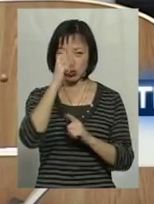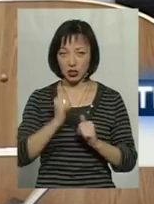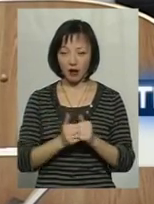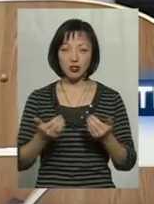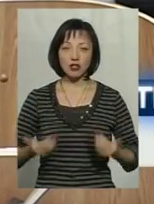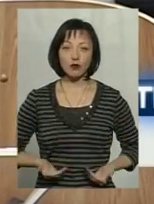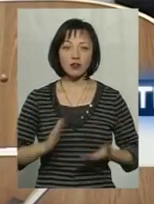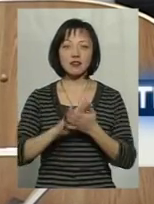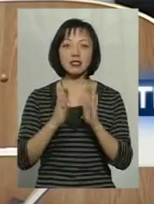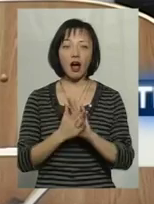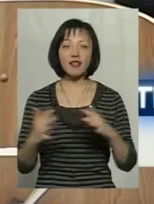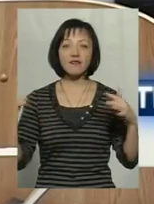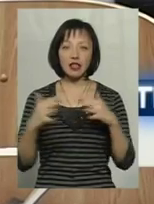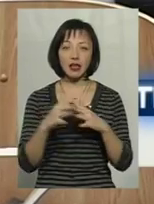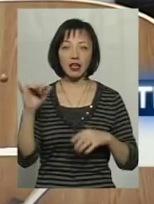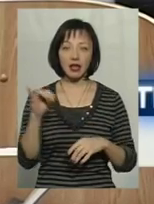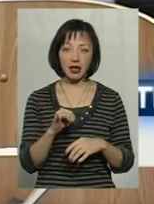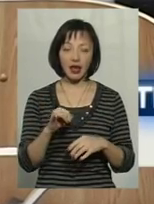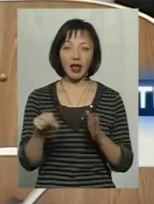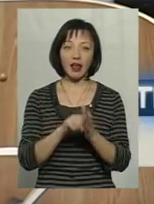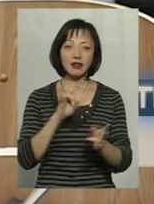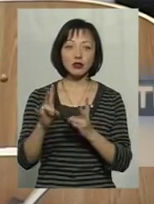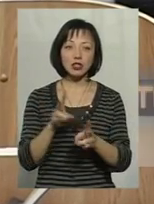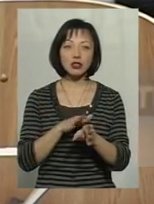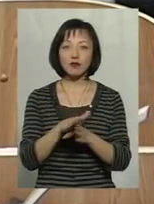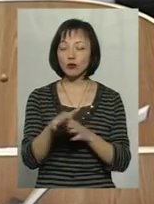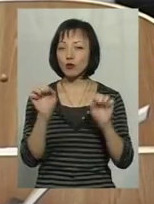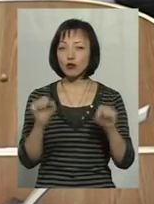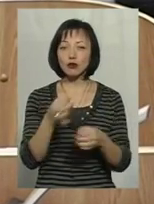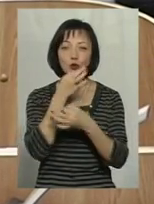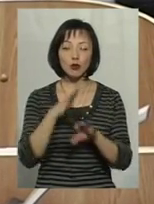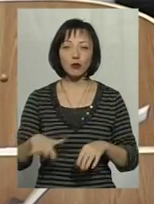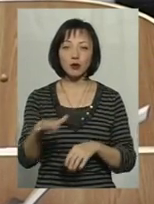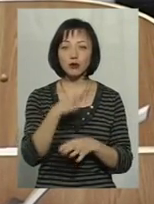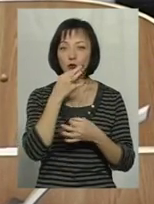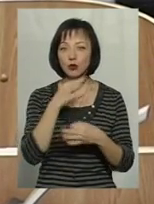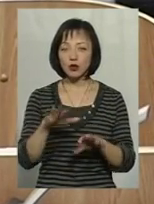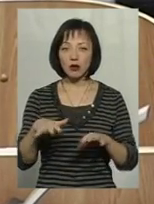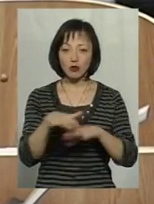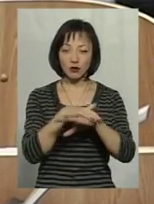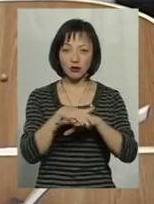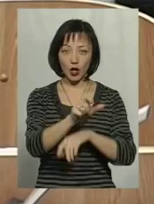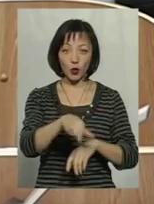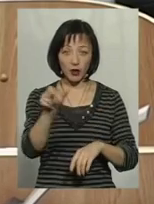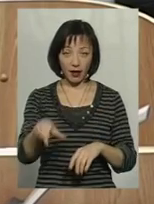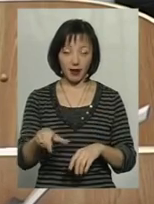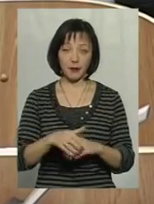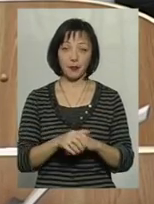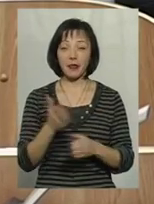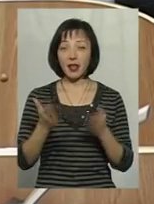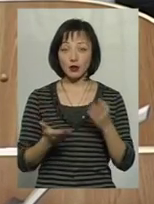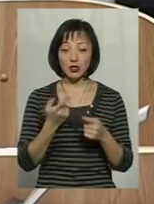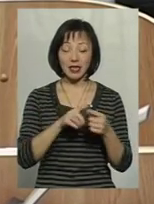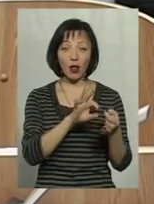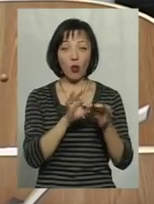в стані війни. Терористичний акт може відбутися в будь-якому приміщенні, в будь-якому масовому скупченні людей. Якщо за